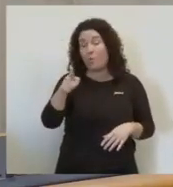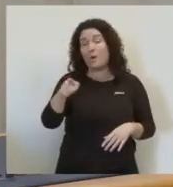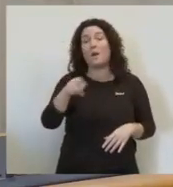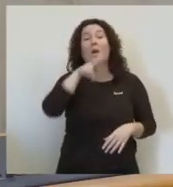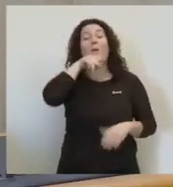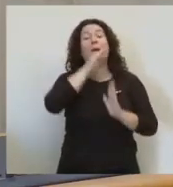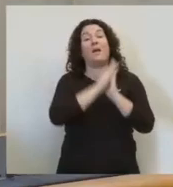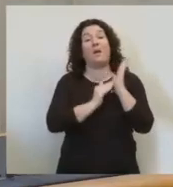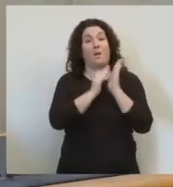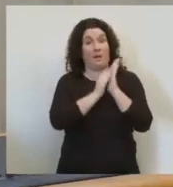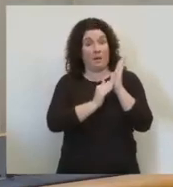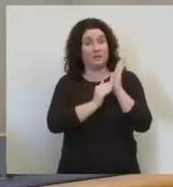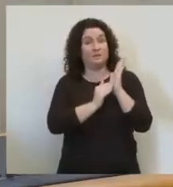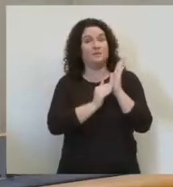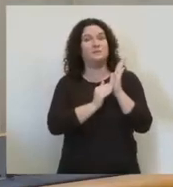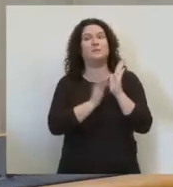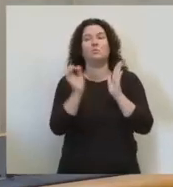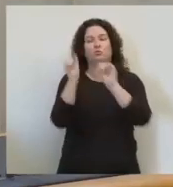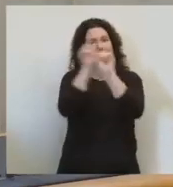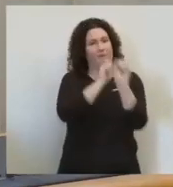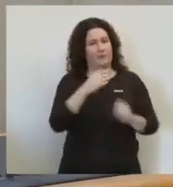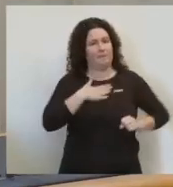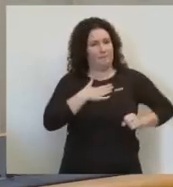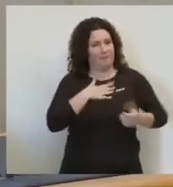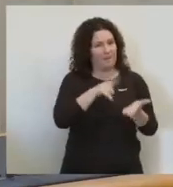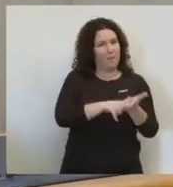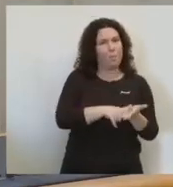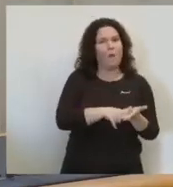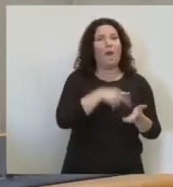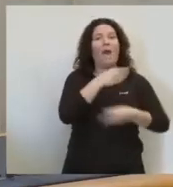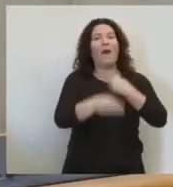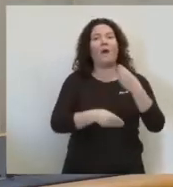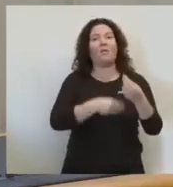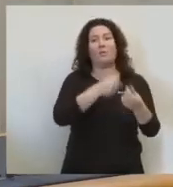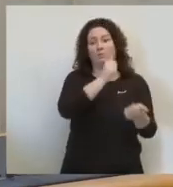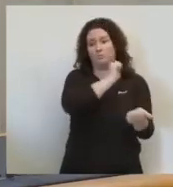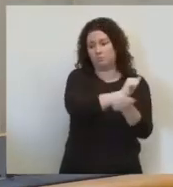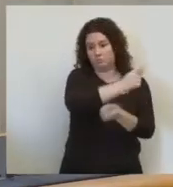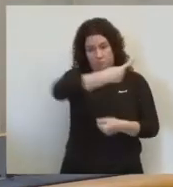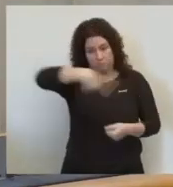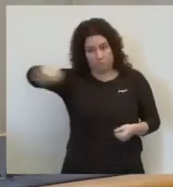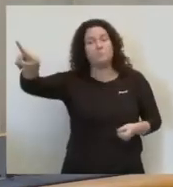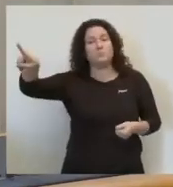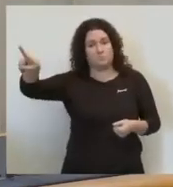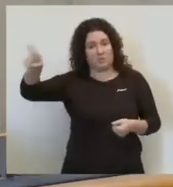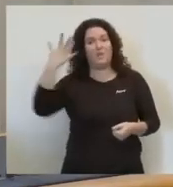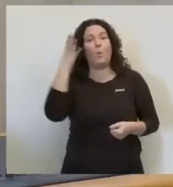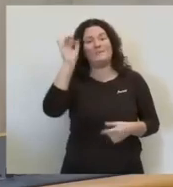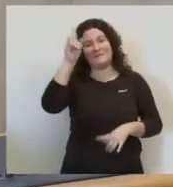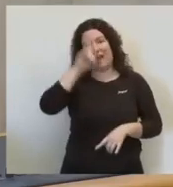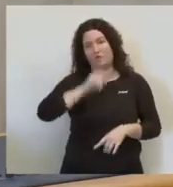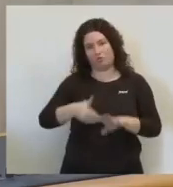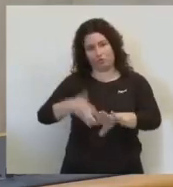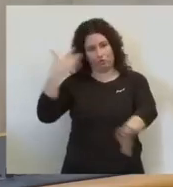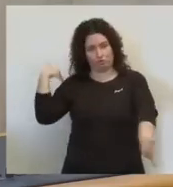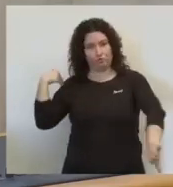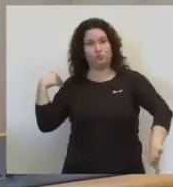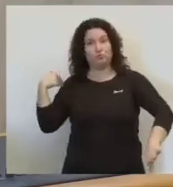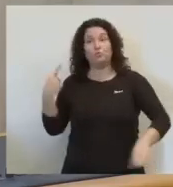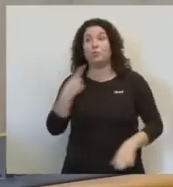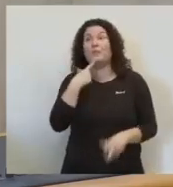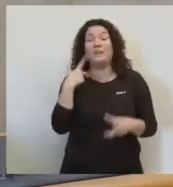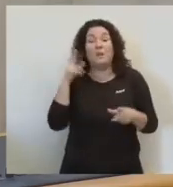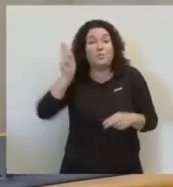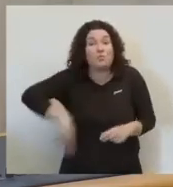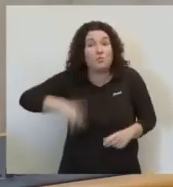quan defensàvem parlar la nostra llengua o parlàvem la nostra llengua, ens tancaven a la presó fa 50 anys. Cosa que vostè no podrà dir mai.